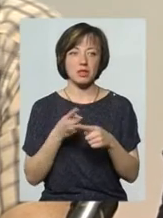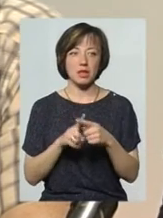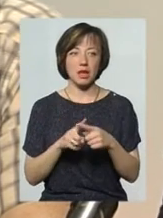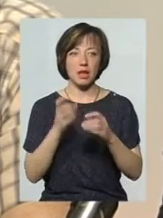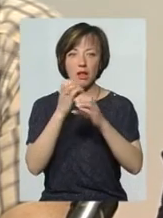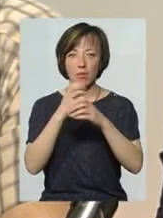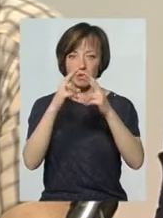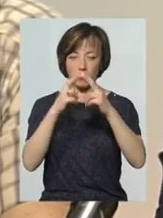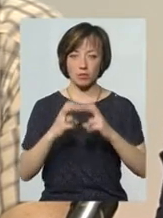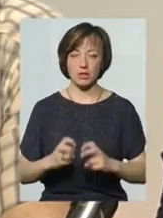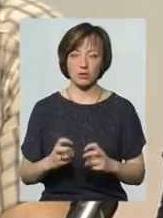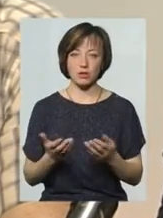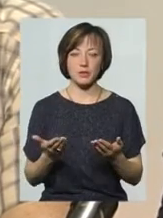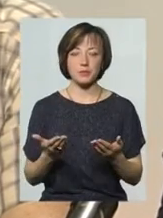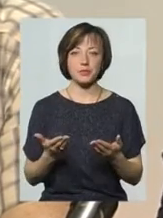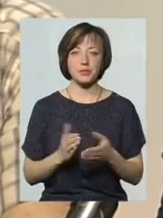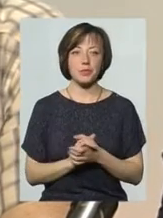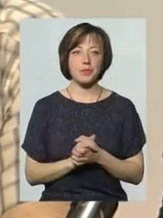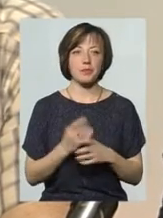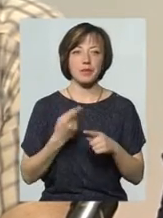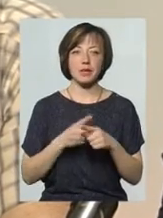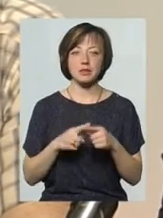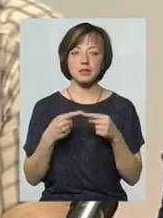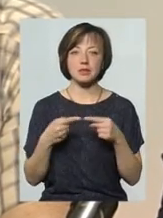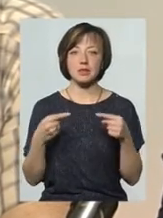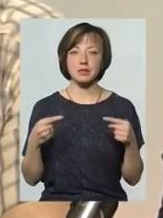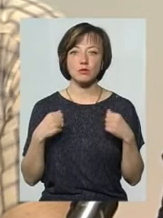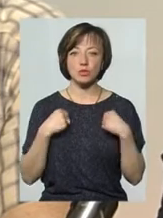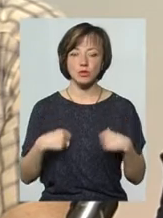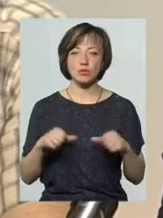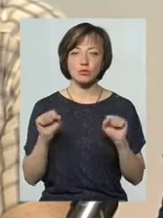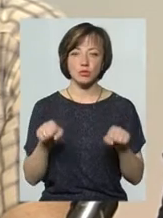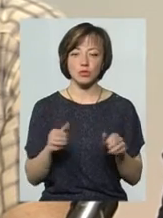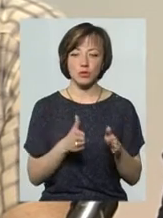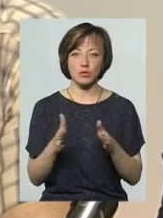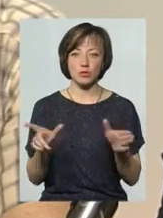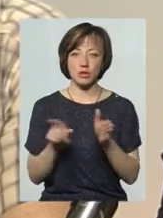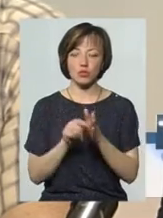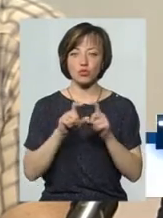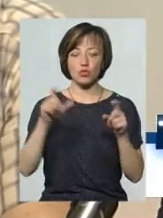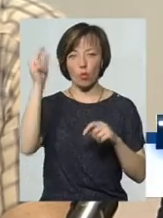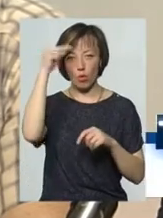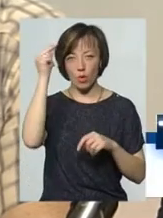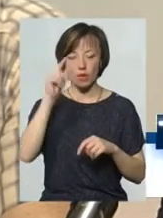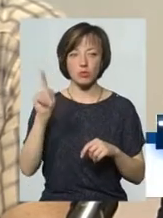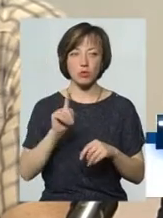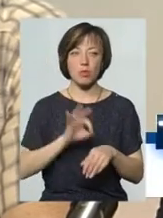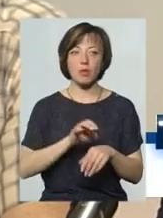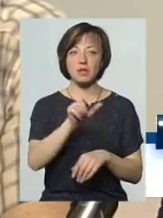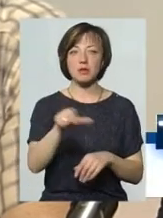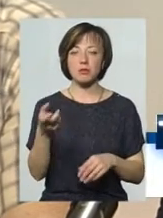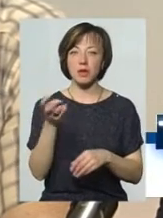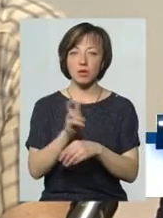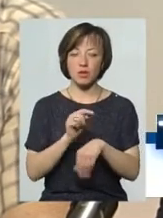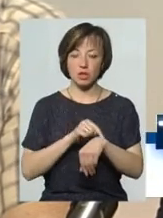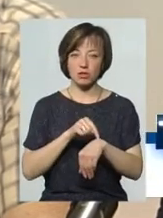лабораторне обстеження. І ці речі абсолютно спокійно можна врегулювати школами для того, щоб пацієнти приходили